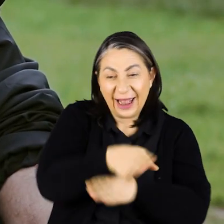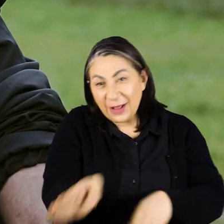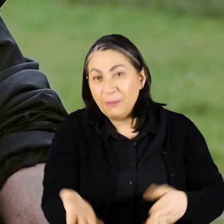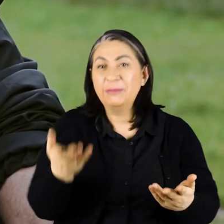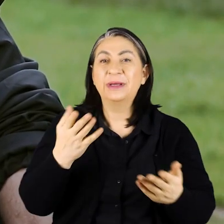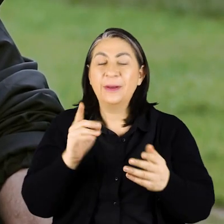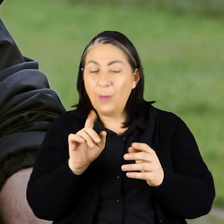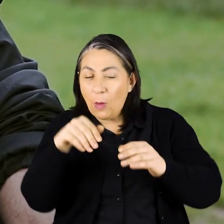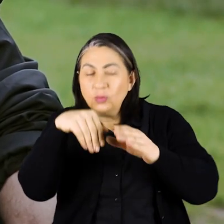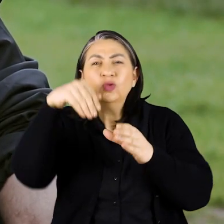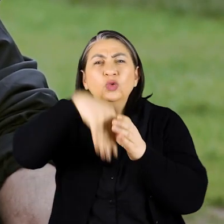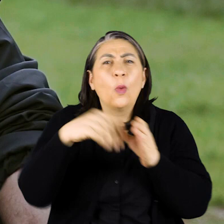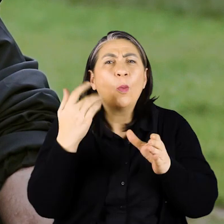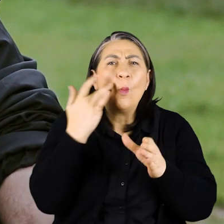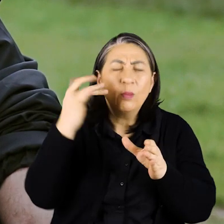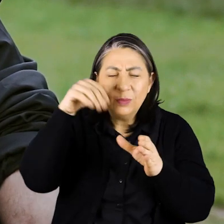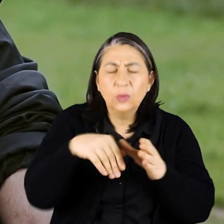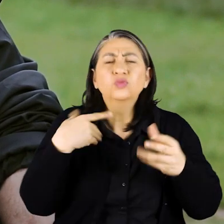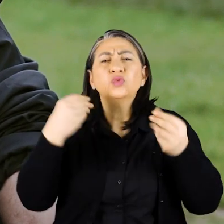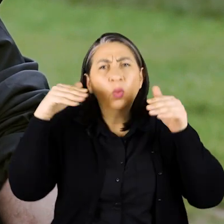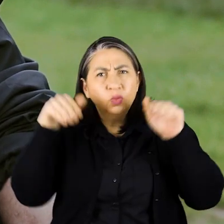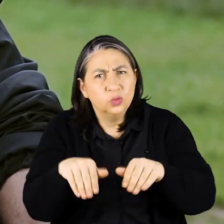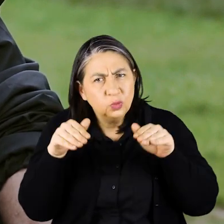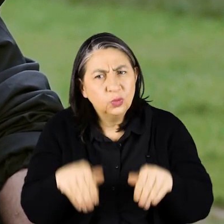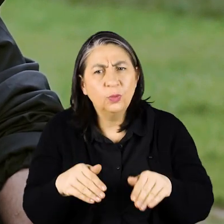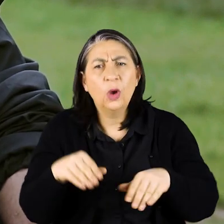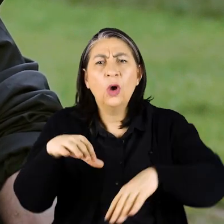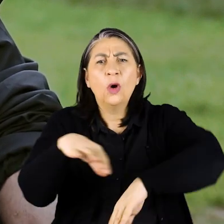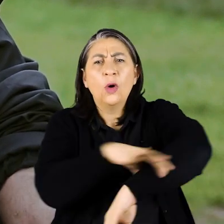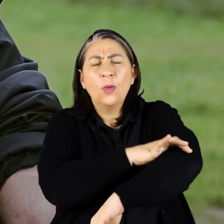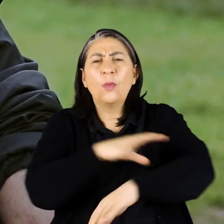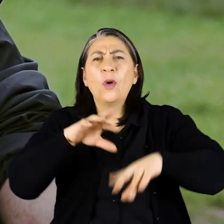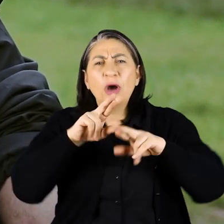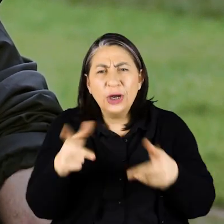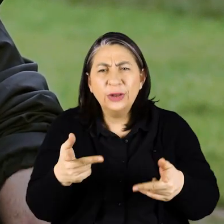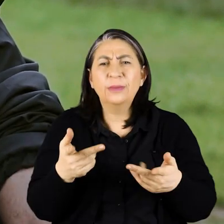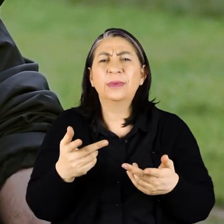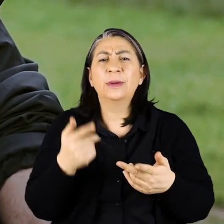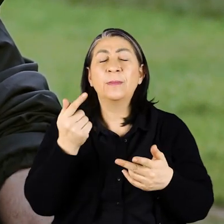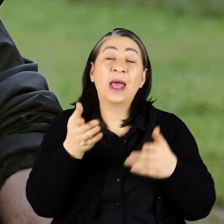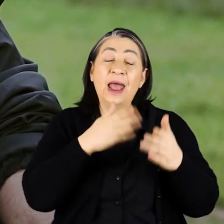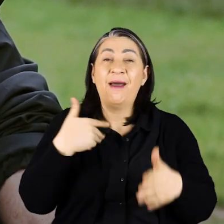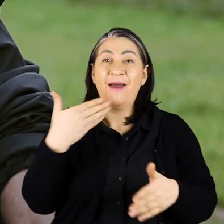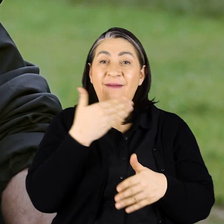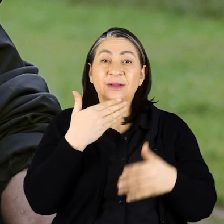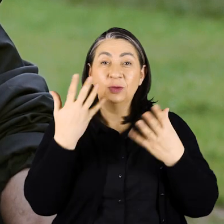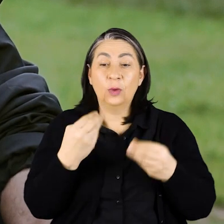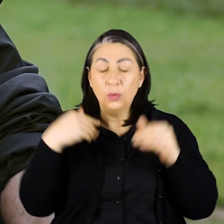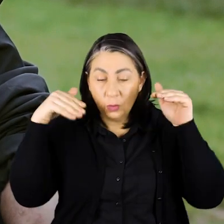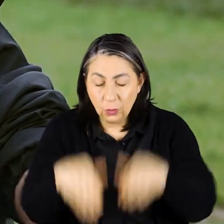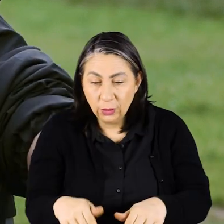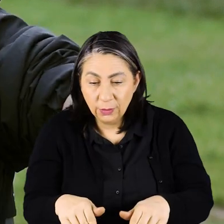çıkıntı bir yer Yani bunun yüzünden çok düştüm Protezlerin üstüne protezleri kırdım Bir yandan da benim avantajım oluyordu yani